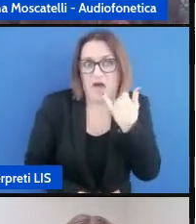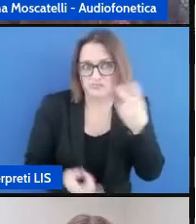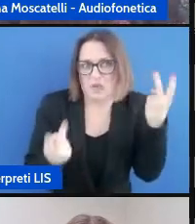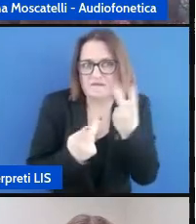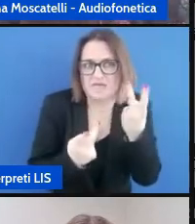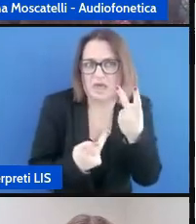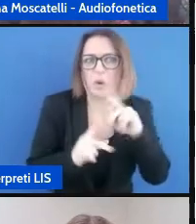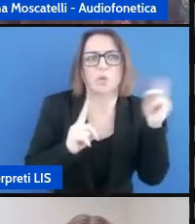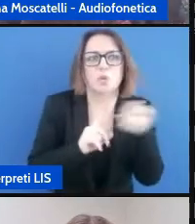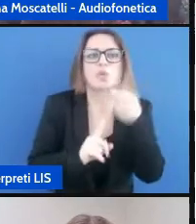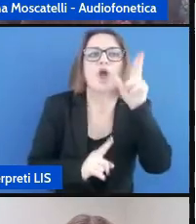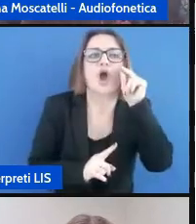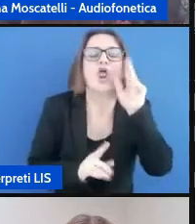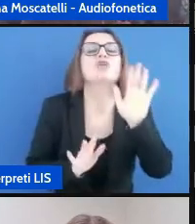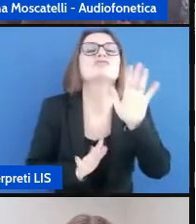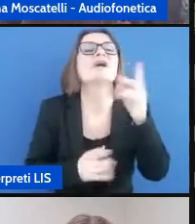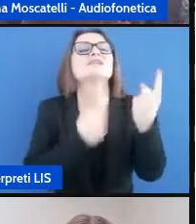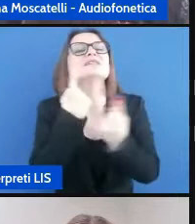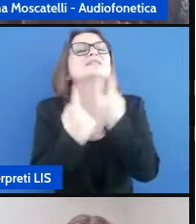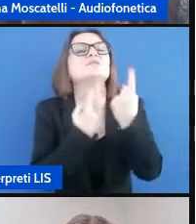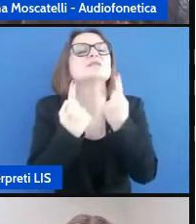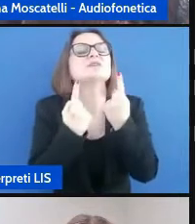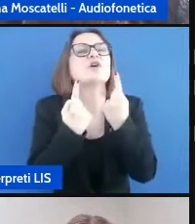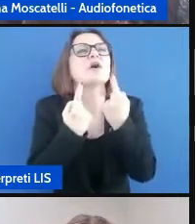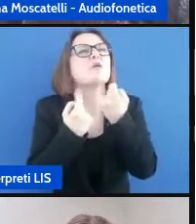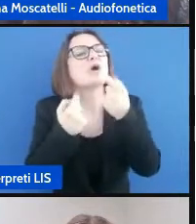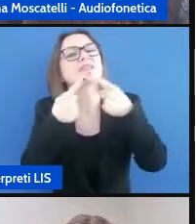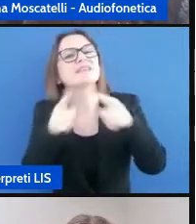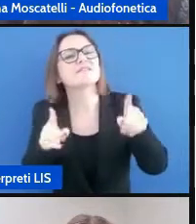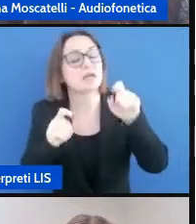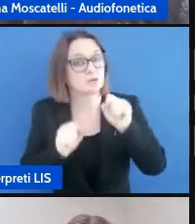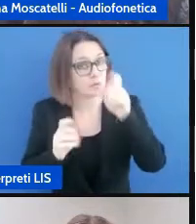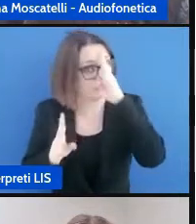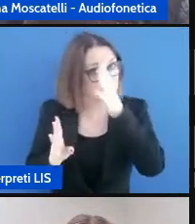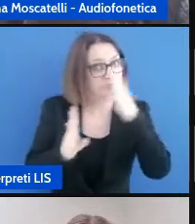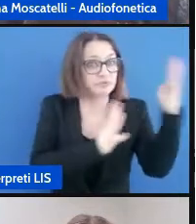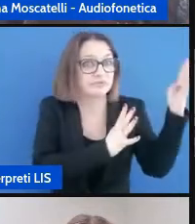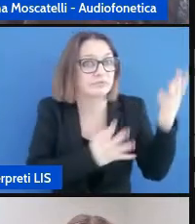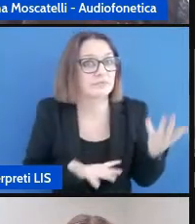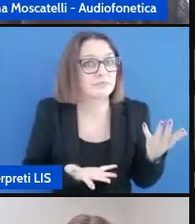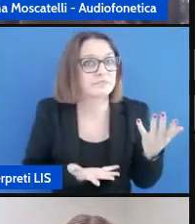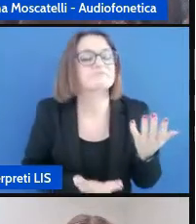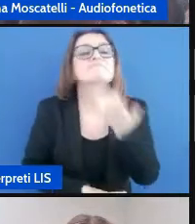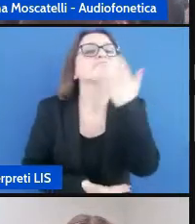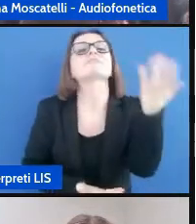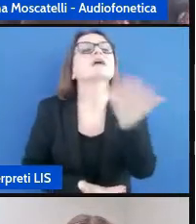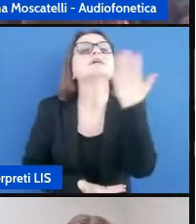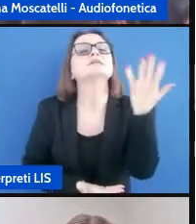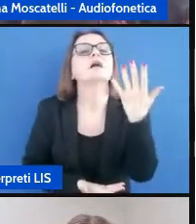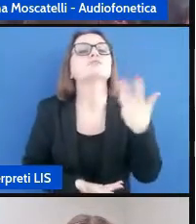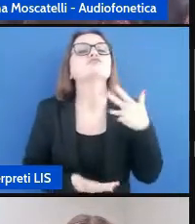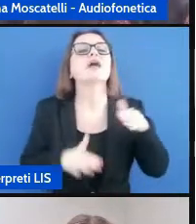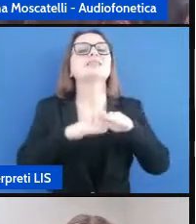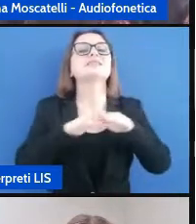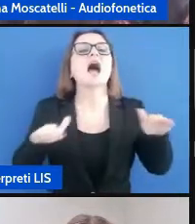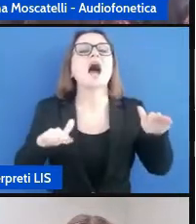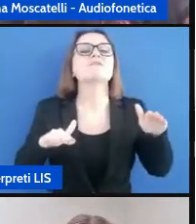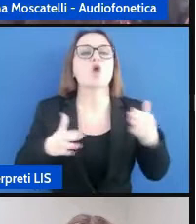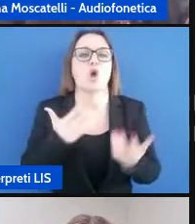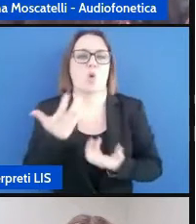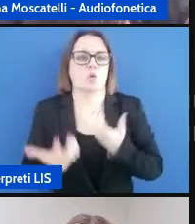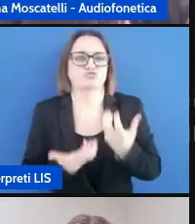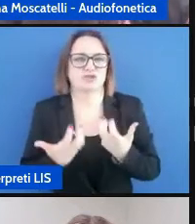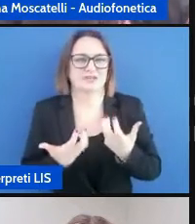in contesti diversi potrebbe essere fuorviante il significato ricordiamoci per esempio il tavolo in cucina ha una